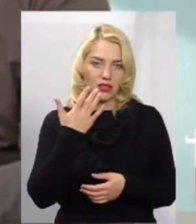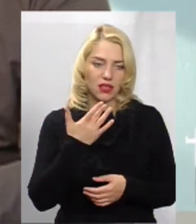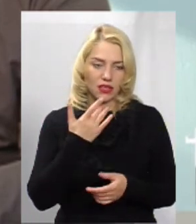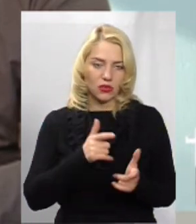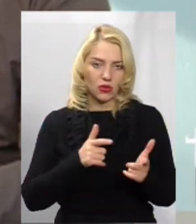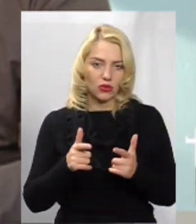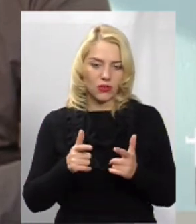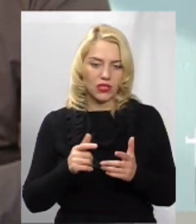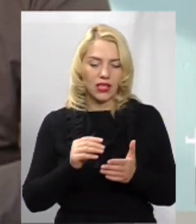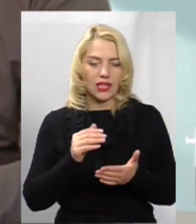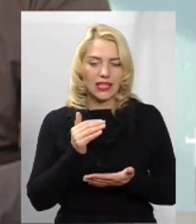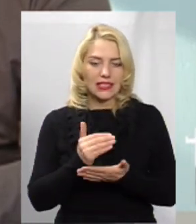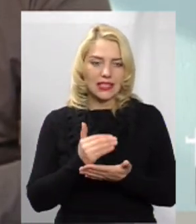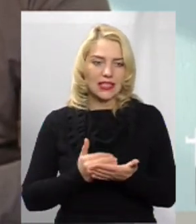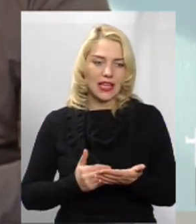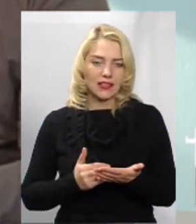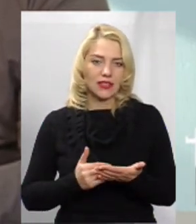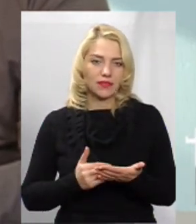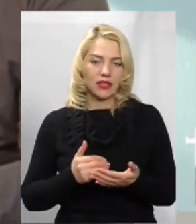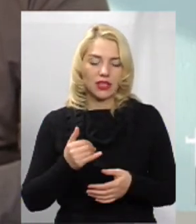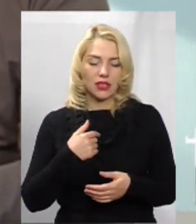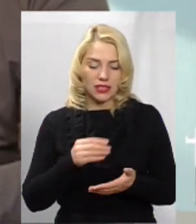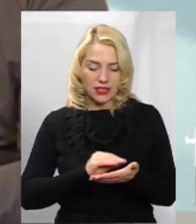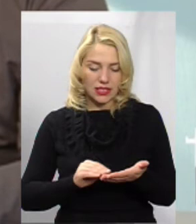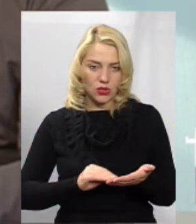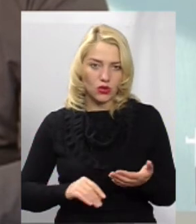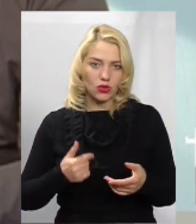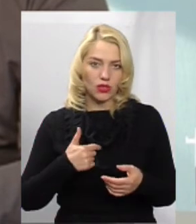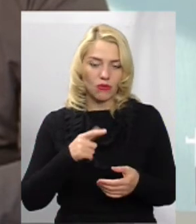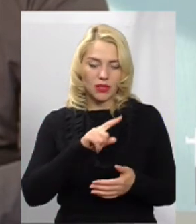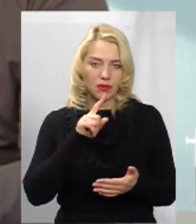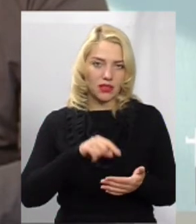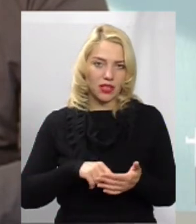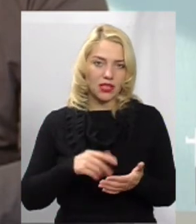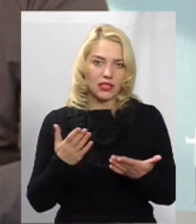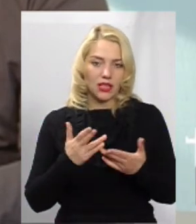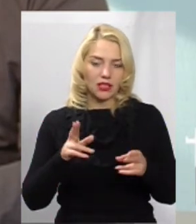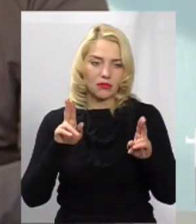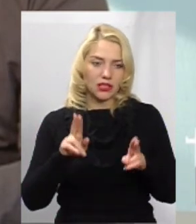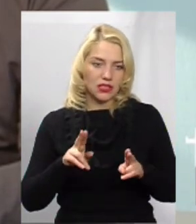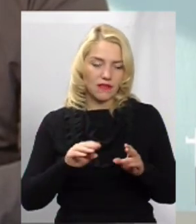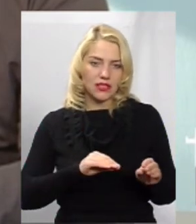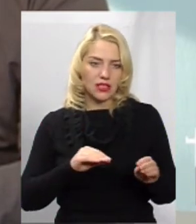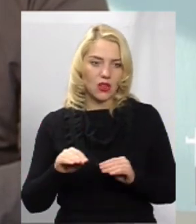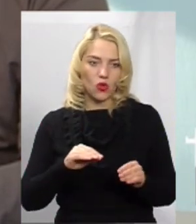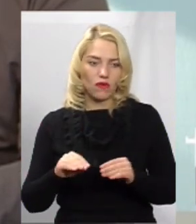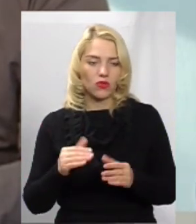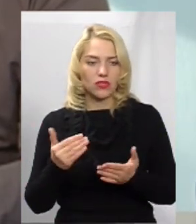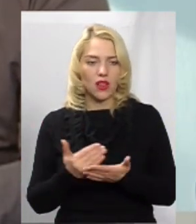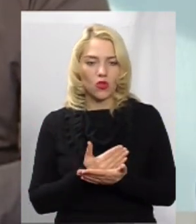статтю для видання «Де працюю». І тоді було до вас питання, за яким принципом встановлюються нові